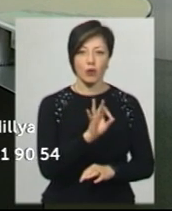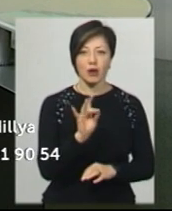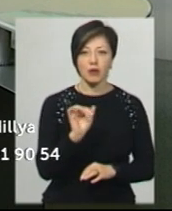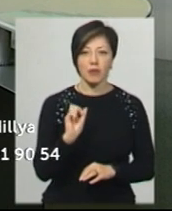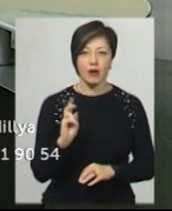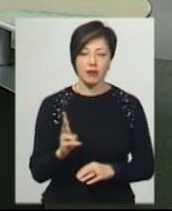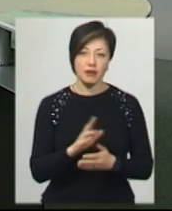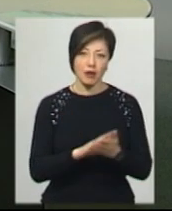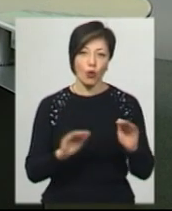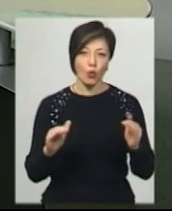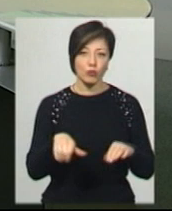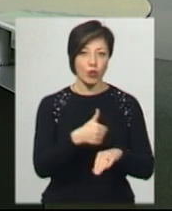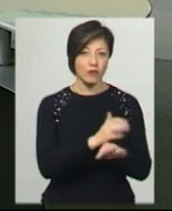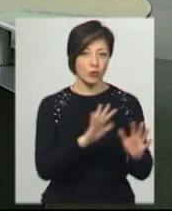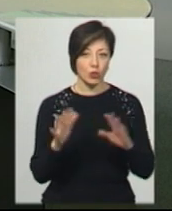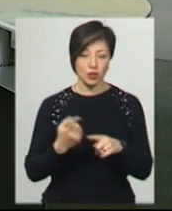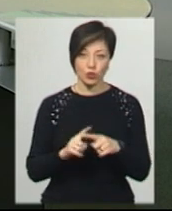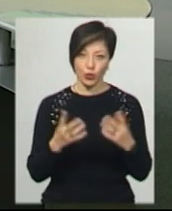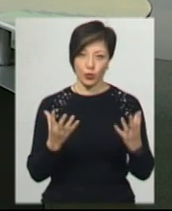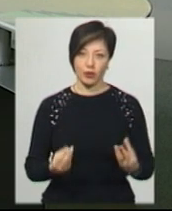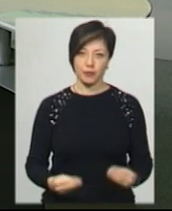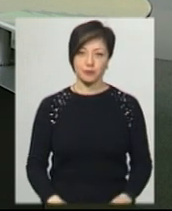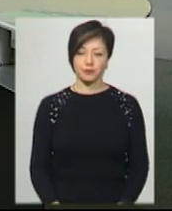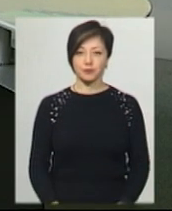Рибак. А далі коротко про головні події цього дня.